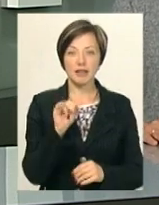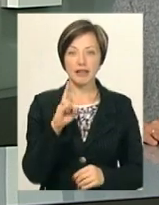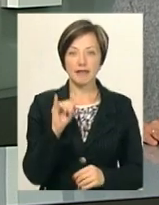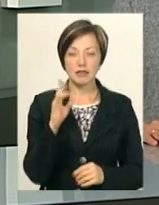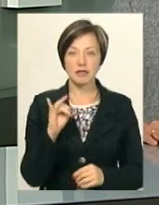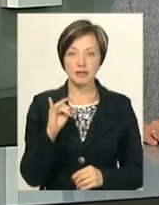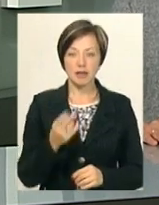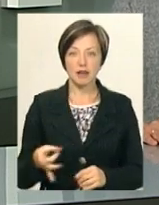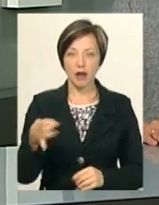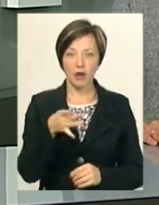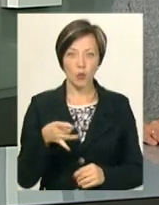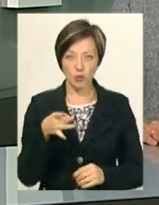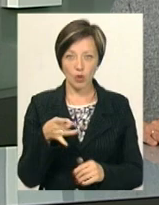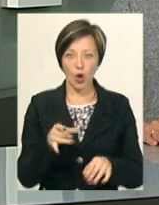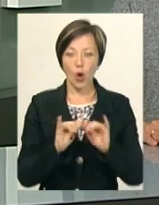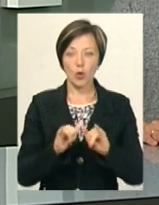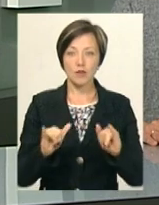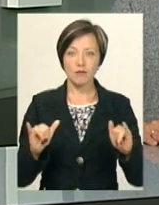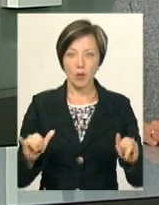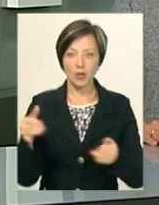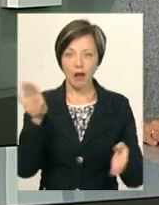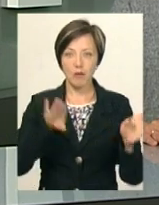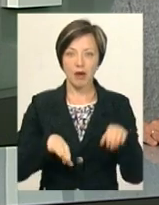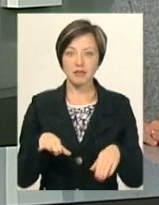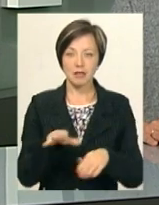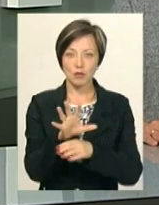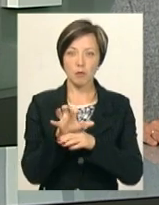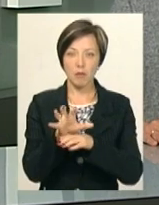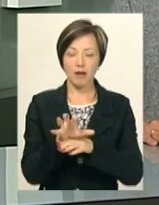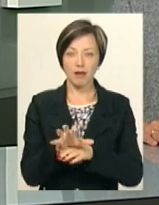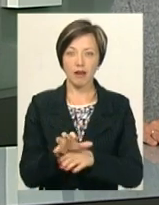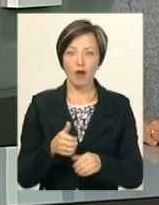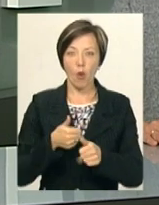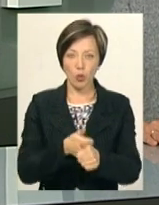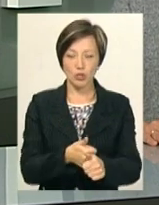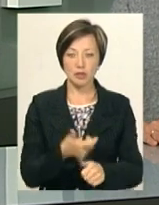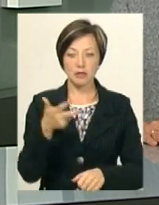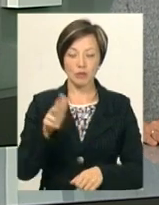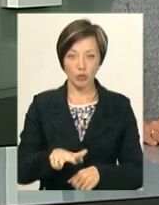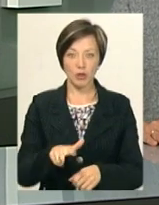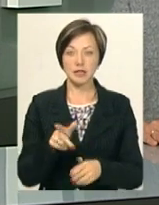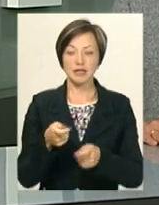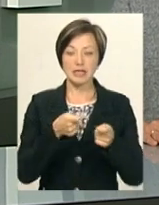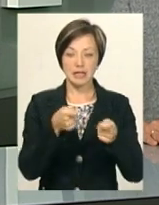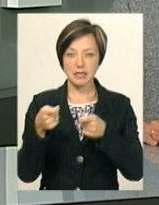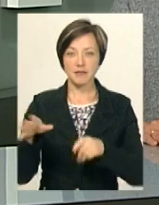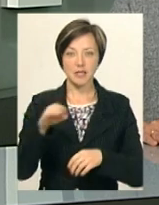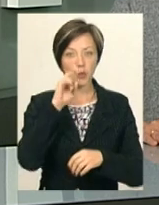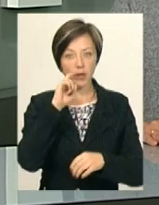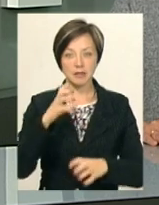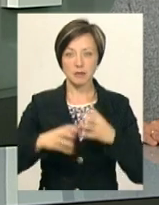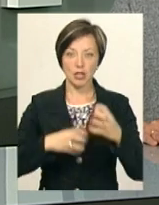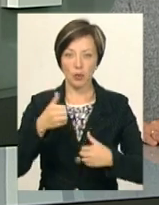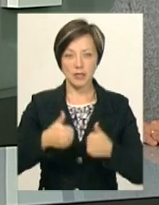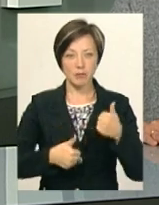району Олександр Сівенков розводить карпатських гончаків. Наразі чоловік має трьох собак. З ними їздить на всеукраїнські і